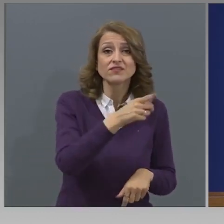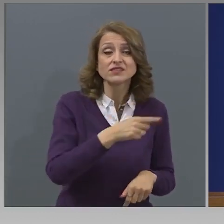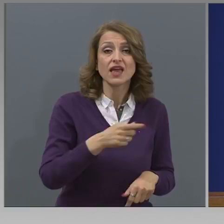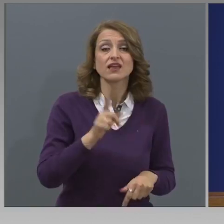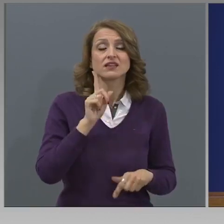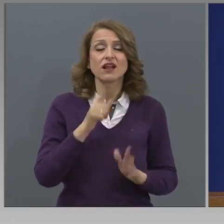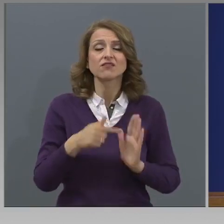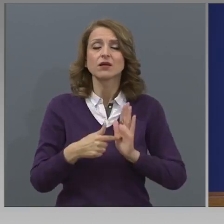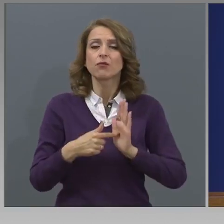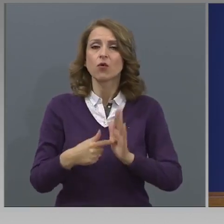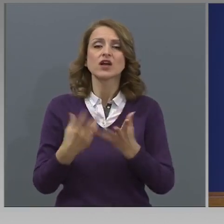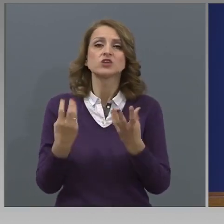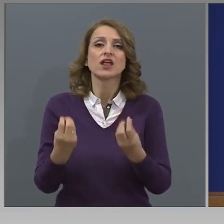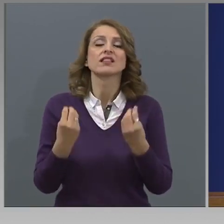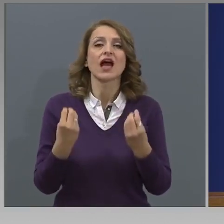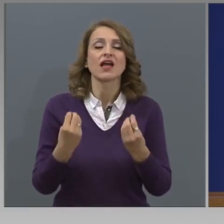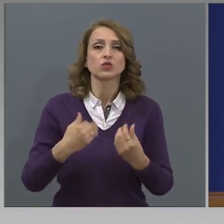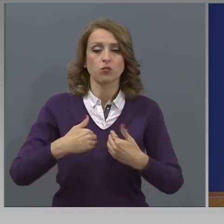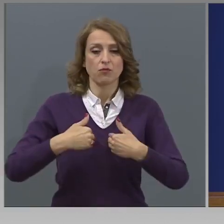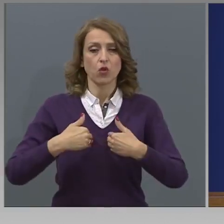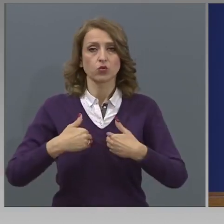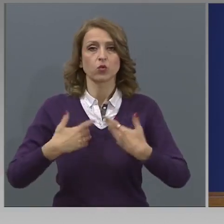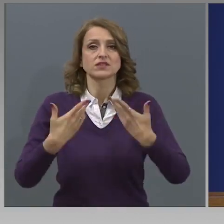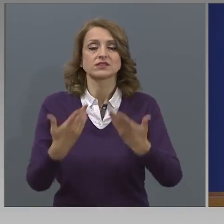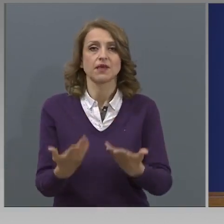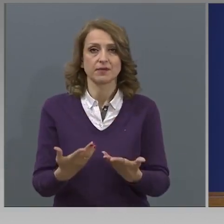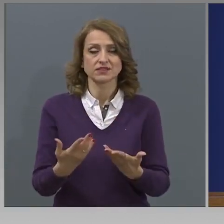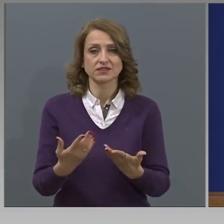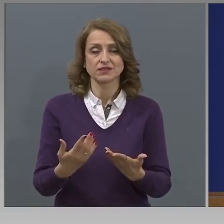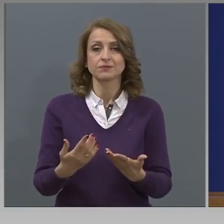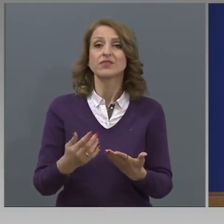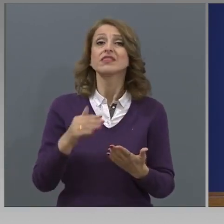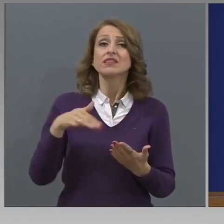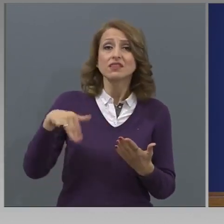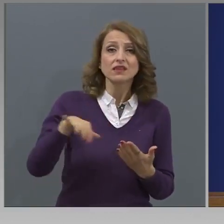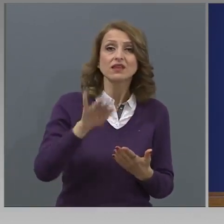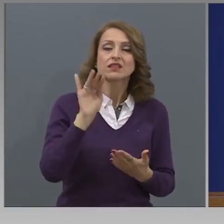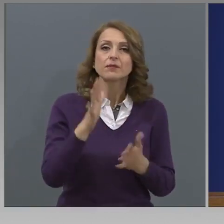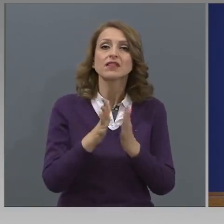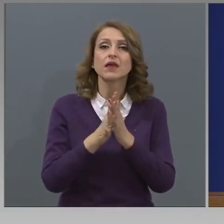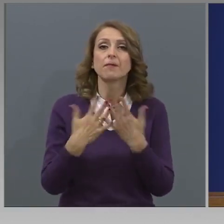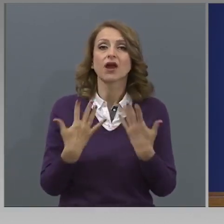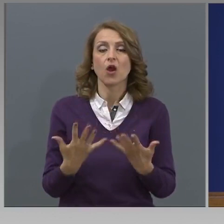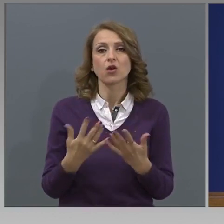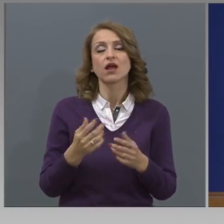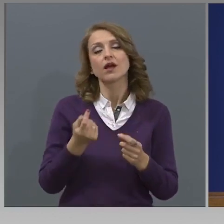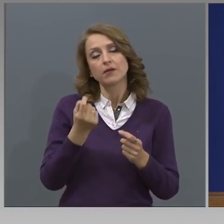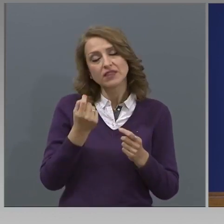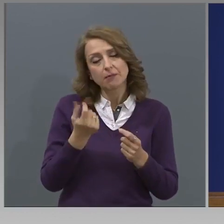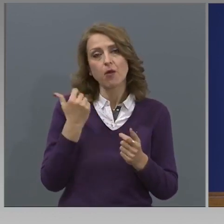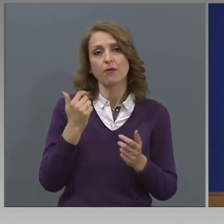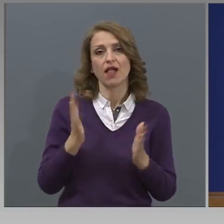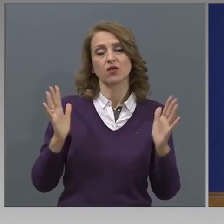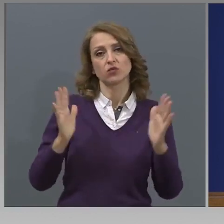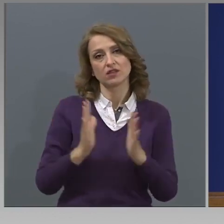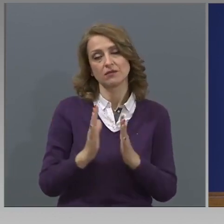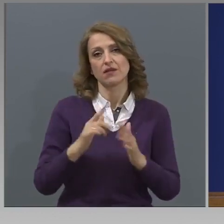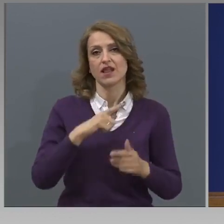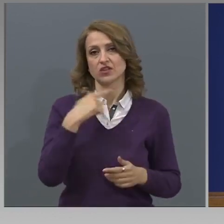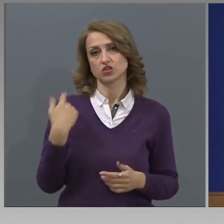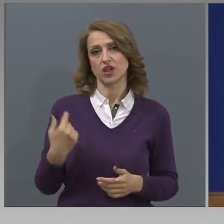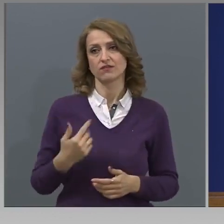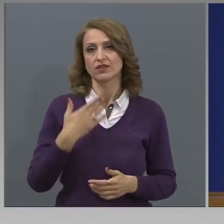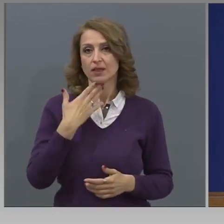покаже и да изрази най-добрата природа от себе си, от това да бъдем хора, за да имаме по-малко жертви. Благодаря ви,